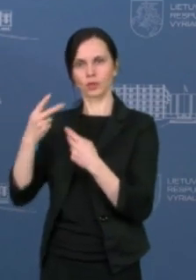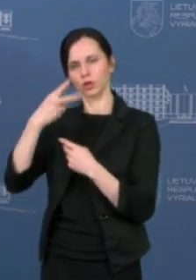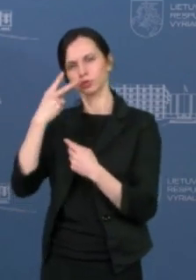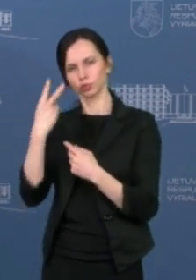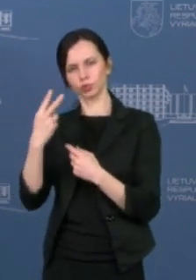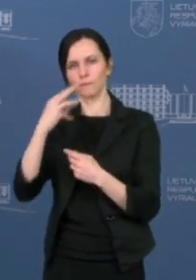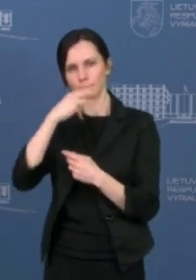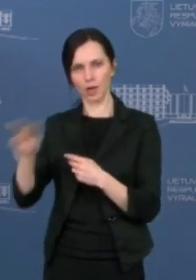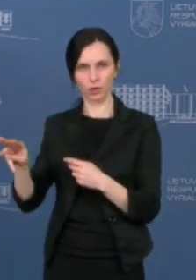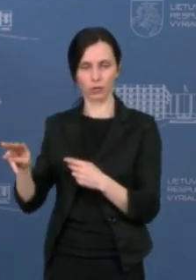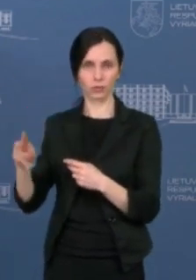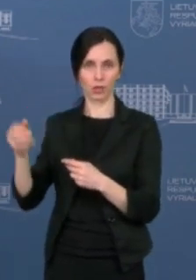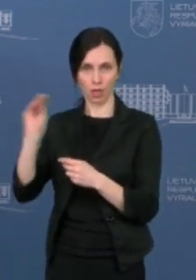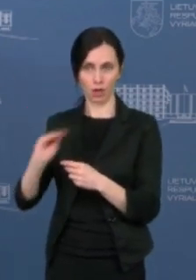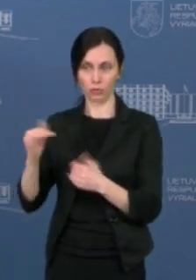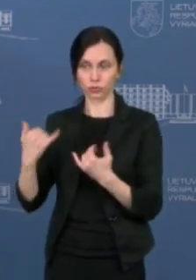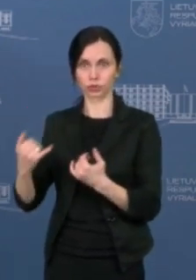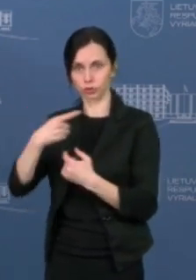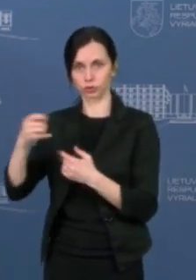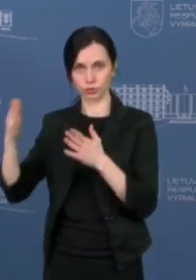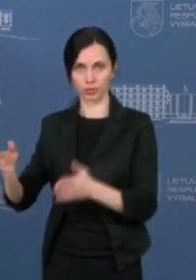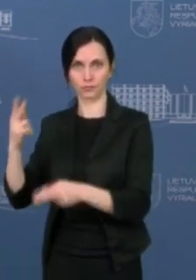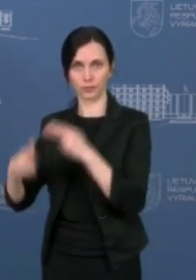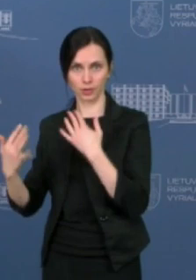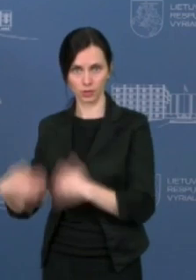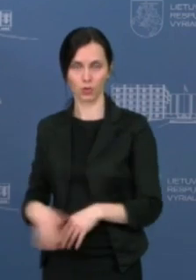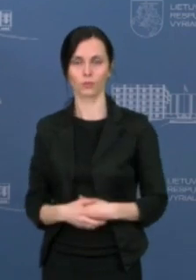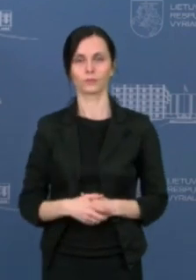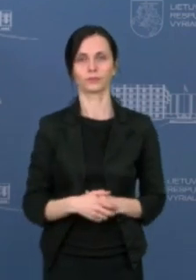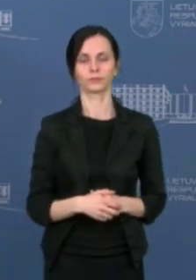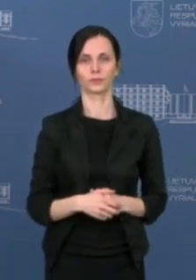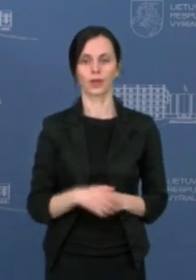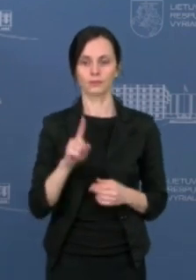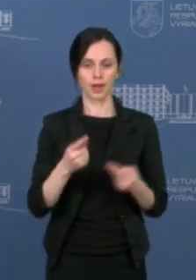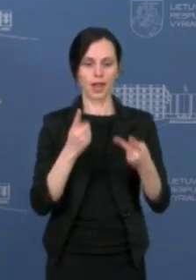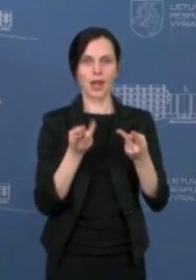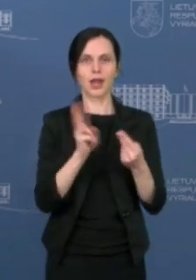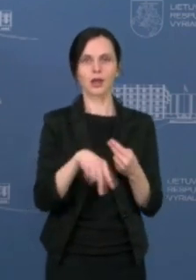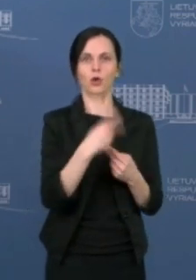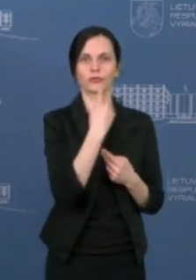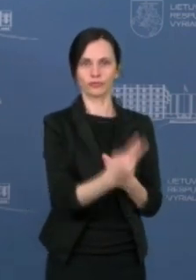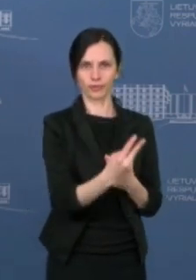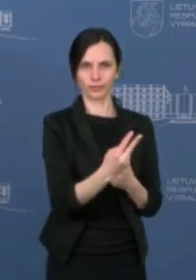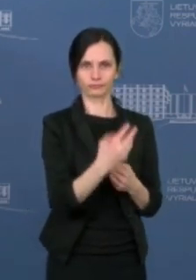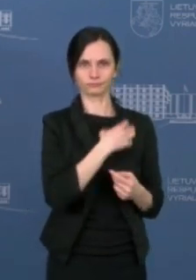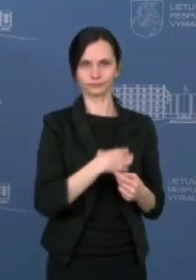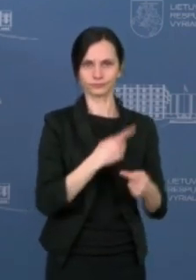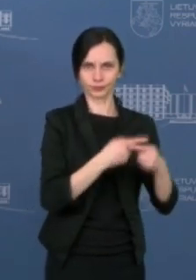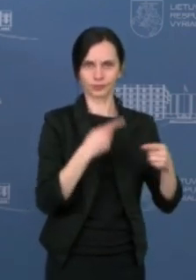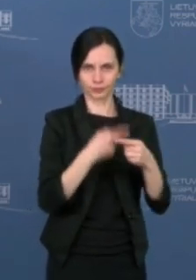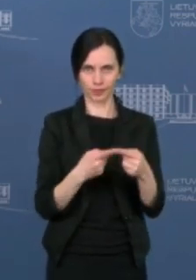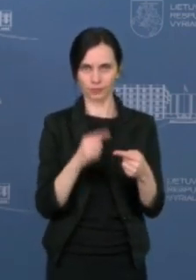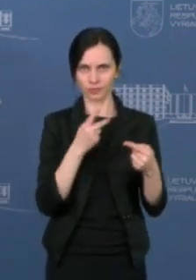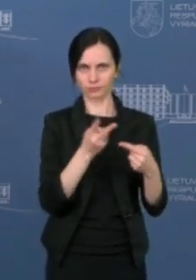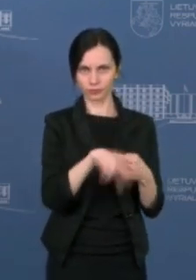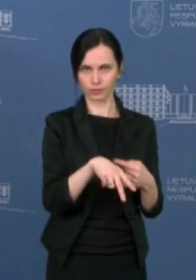eurų. Šią savaitę tai jau buvo patvirtinta. Dabar yra dar dvi didelės labai svarbios priemonės. Tai